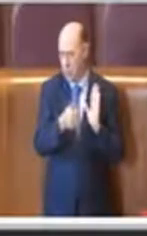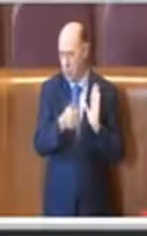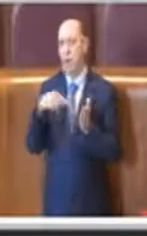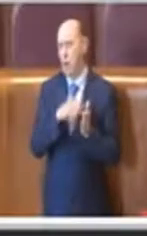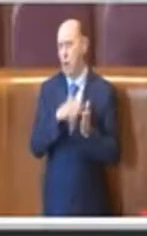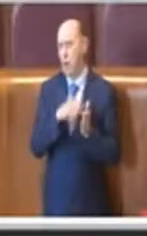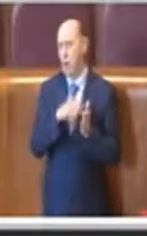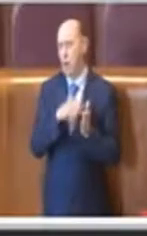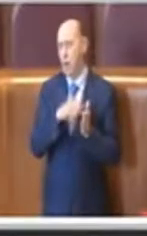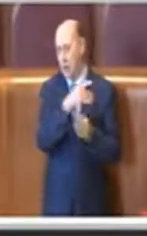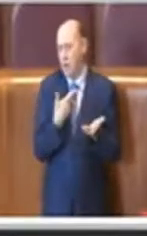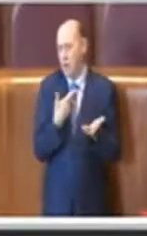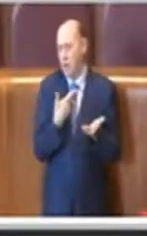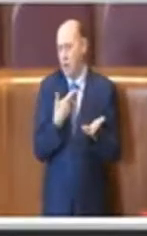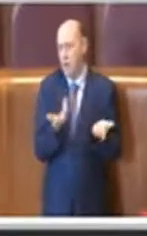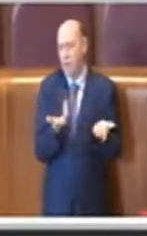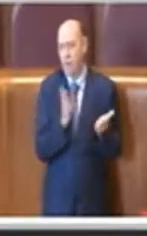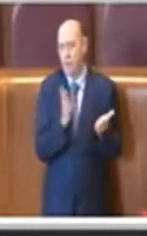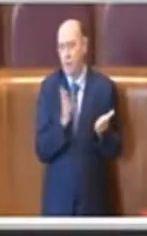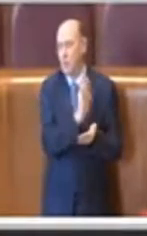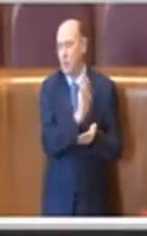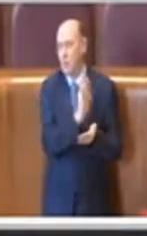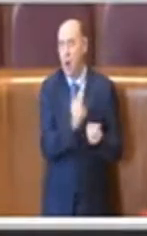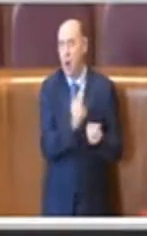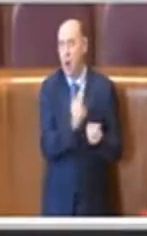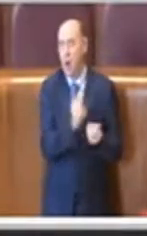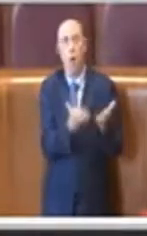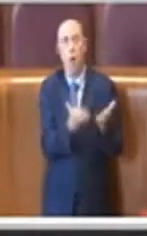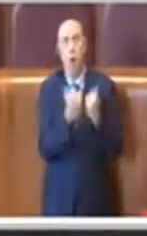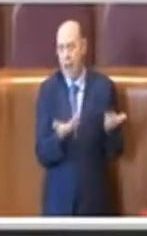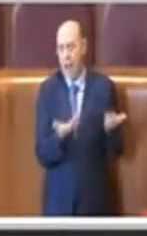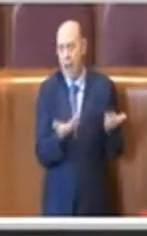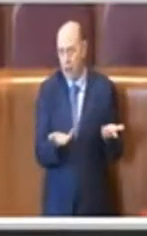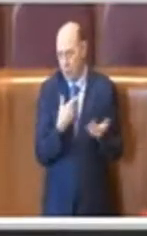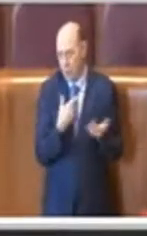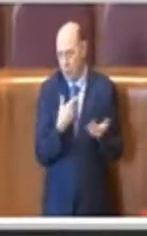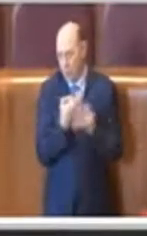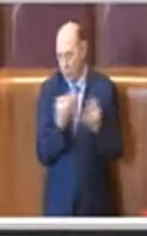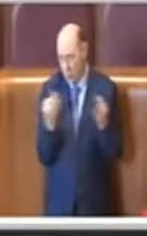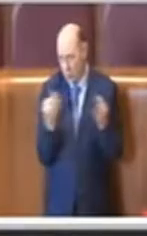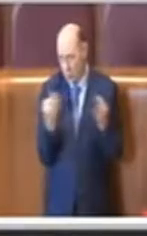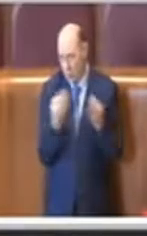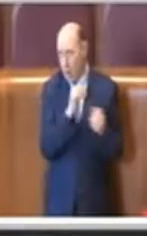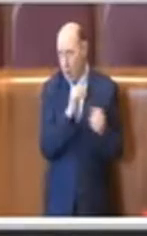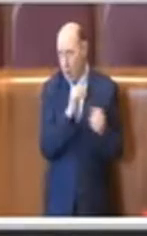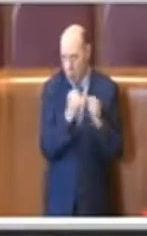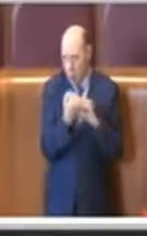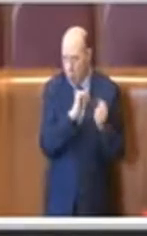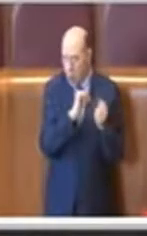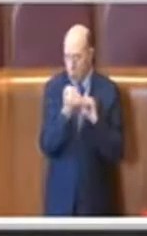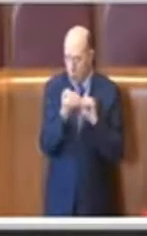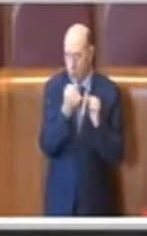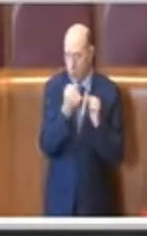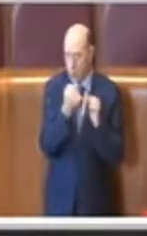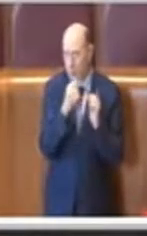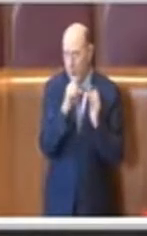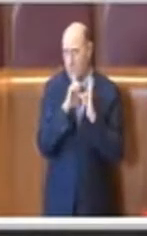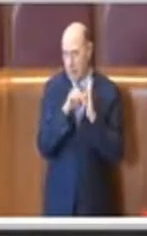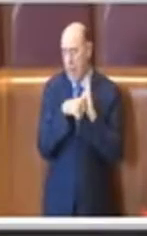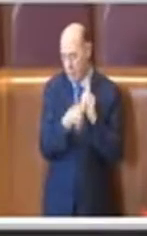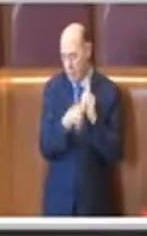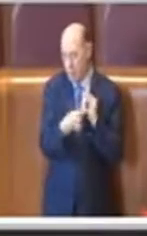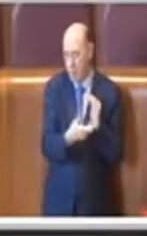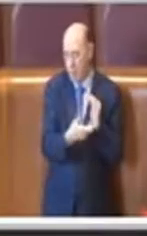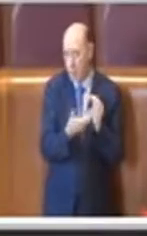persone che le hanno legittimamente comprate e che quindi stanno combattendo da tempo perché ritornino